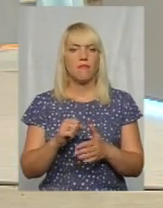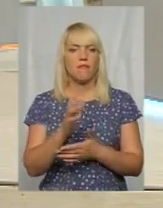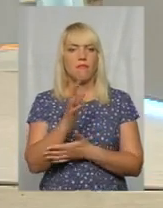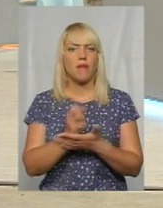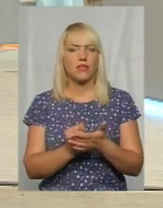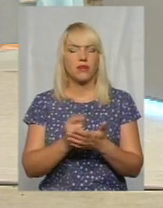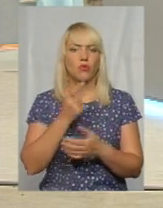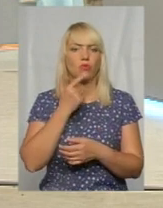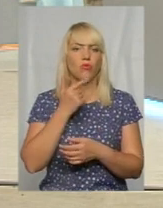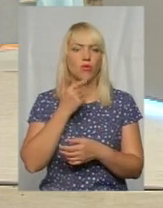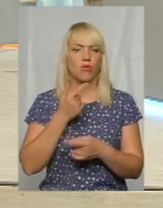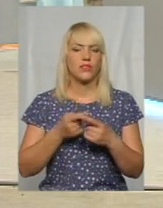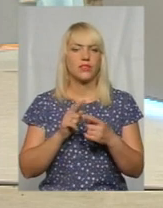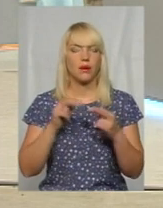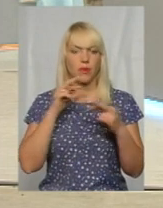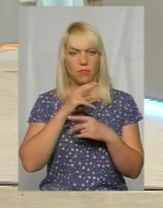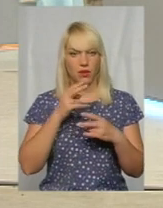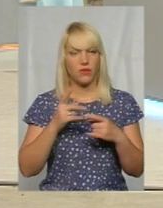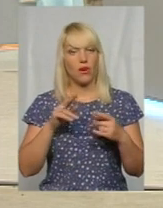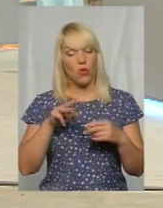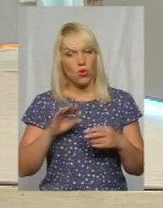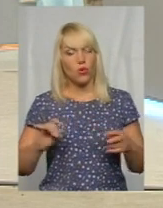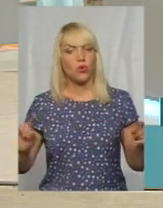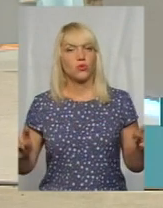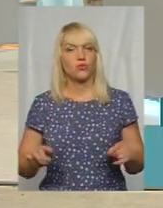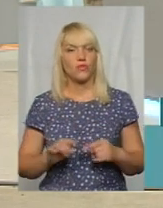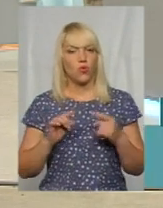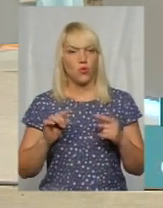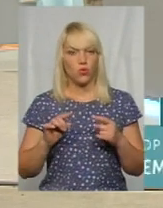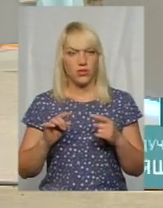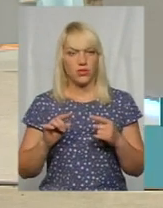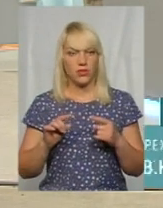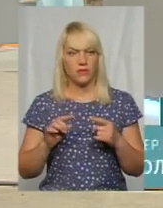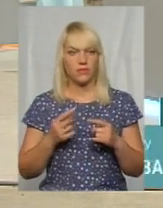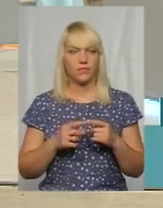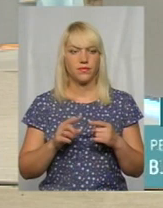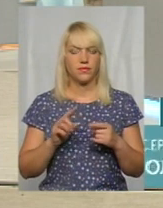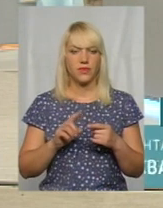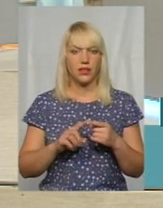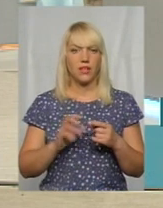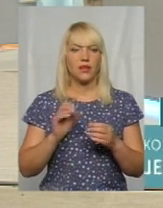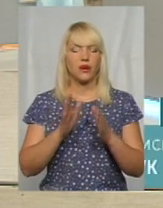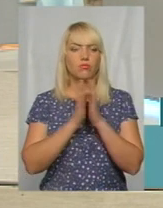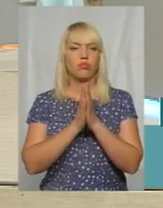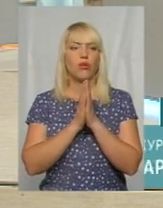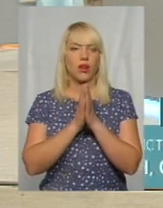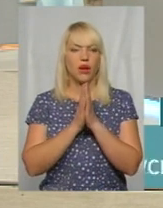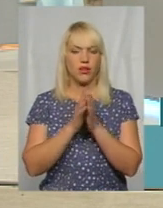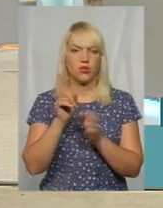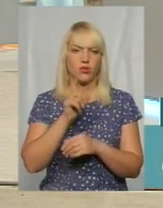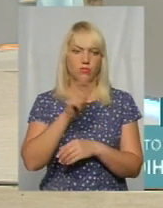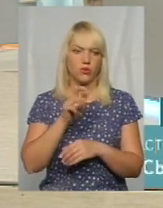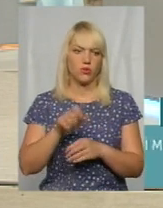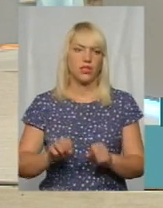цих препаратів, то створюється і тоді, то за бажанням просто, це йде як прохання, щоб люди